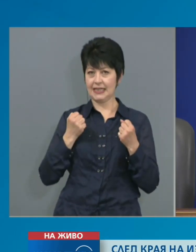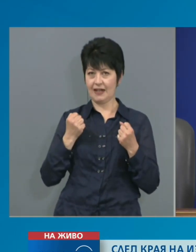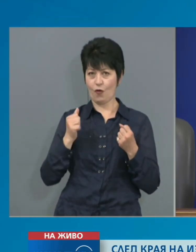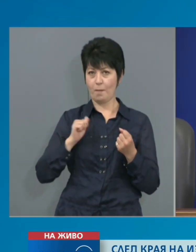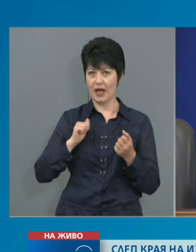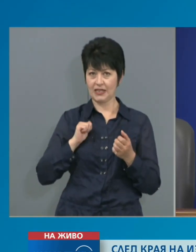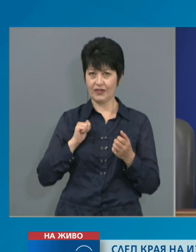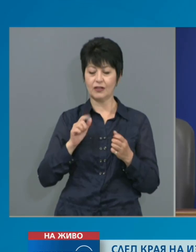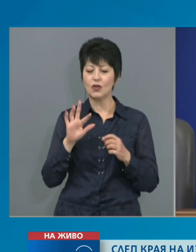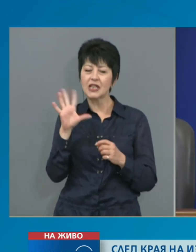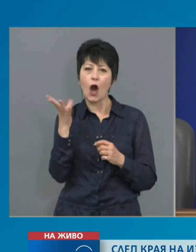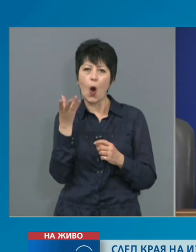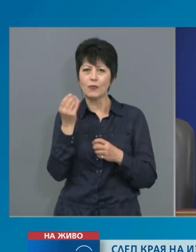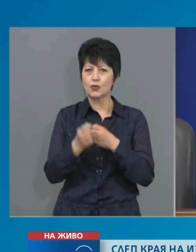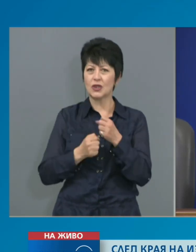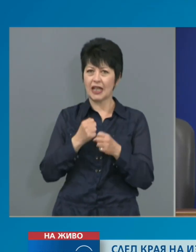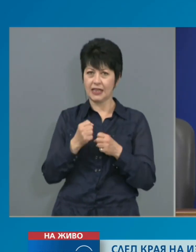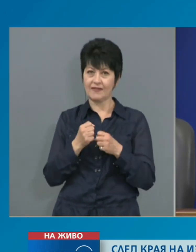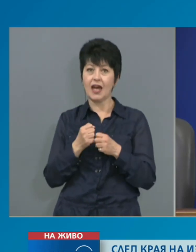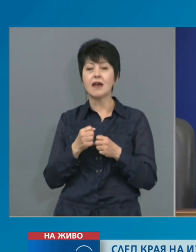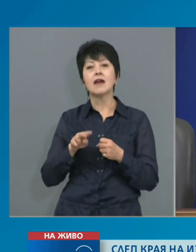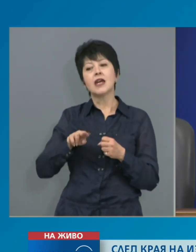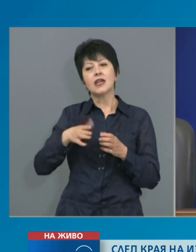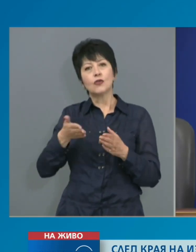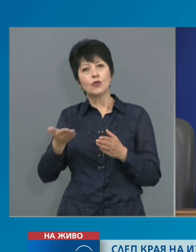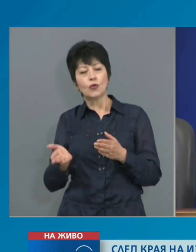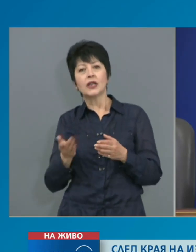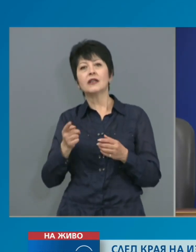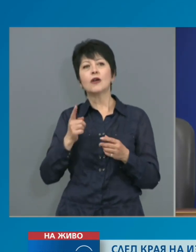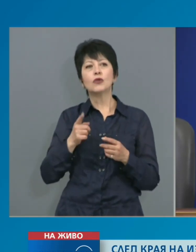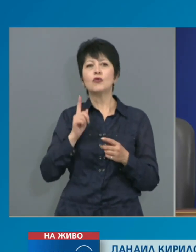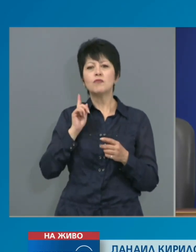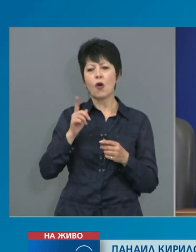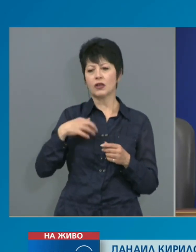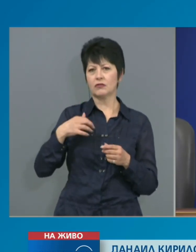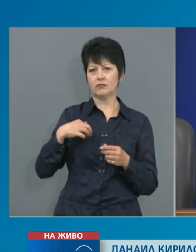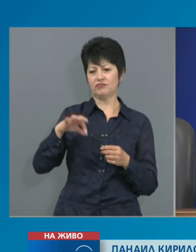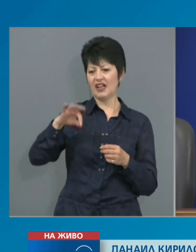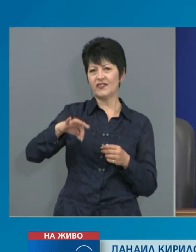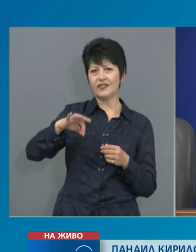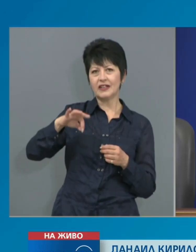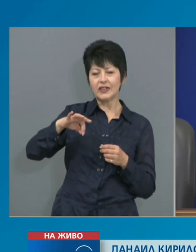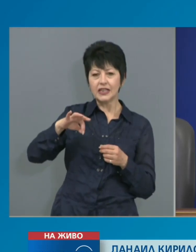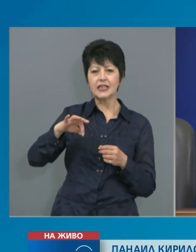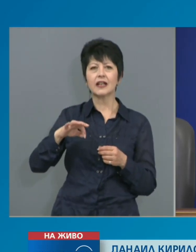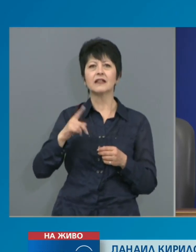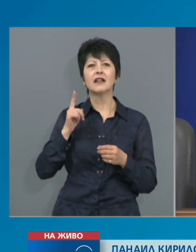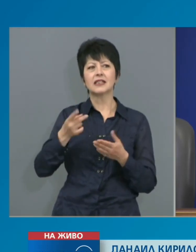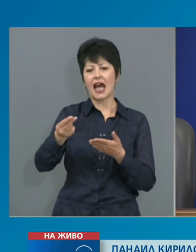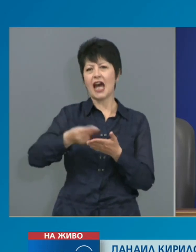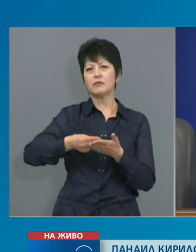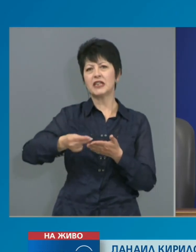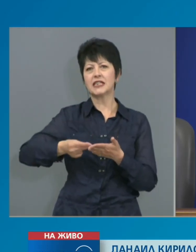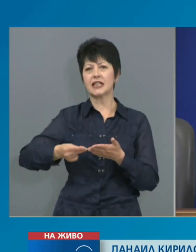общо действие и тези от тях, които биха могли да се квалифицират като нормативни административни актове.